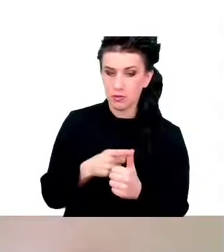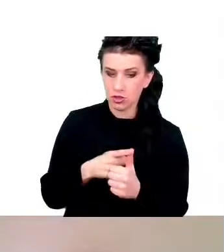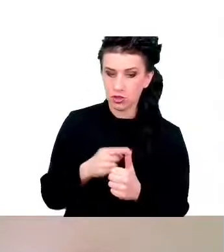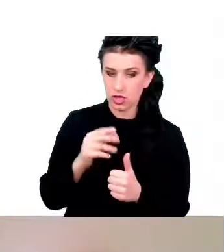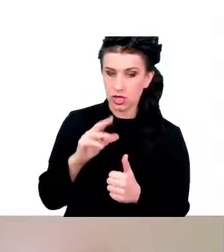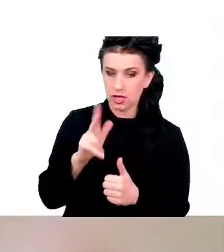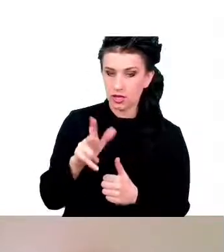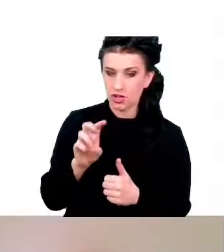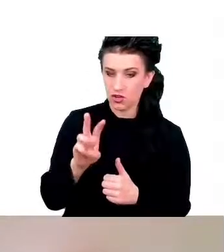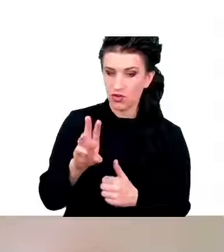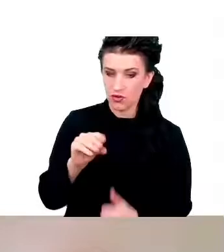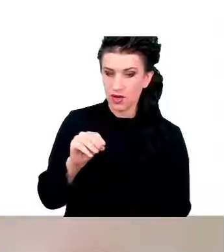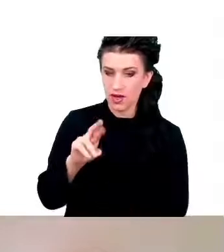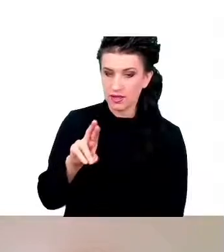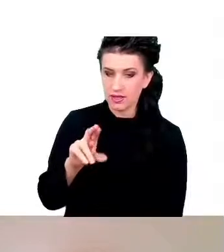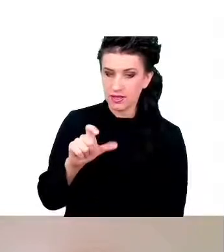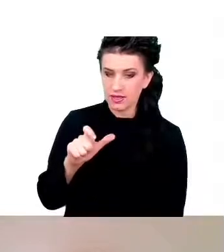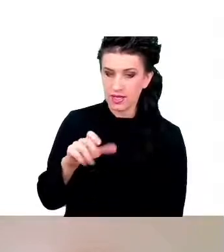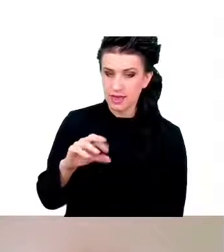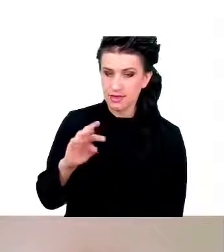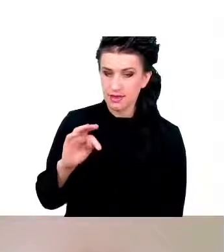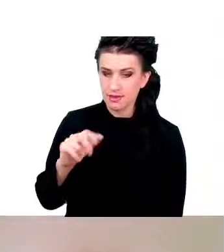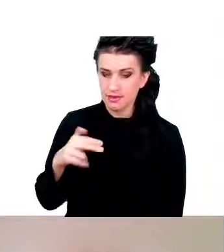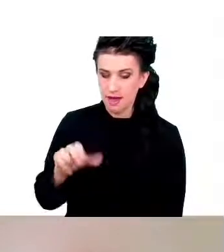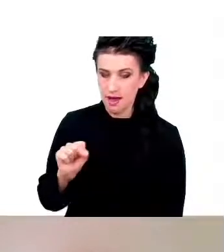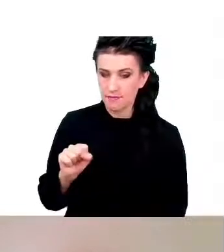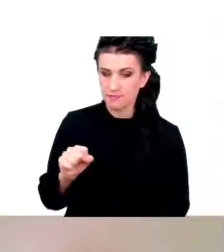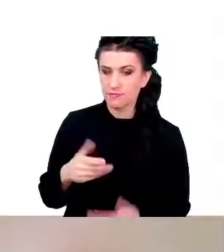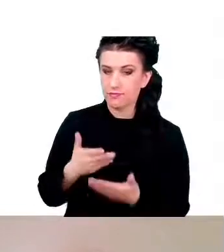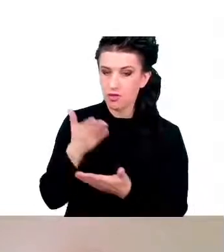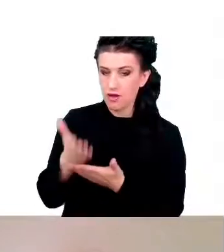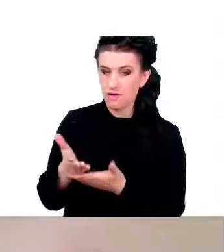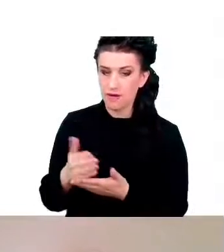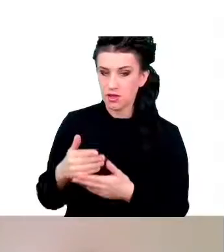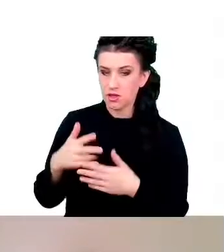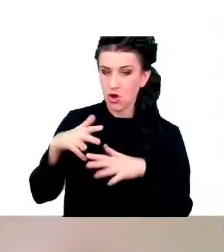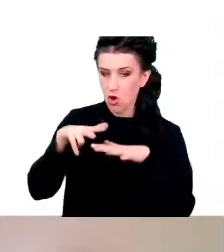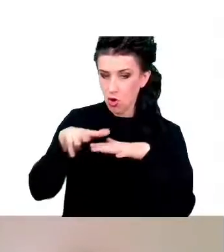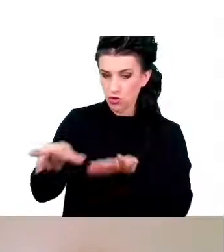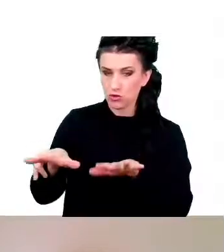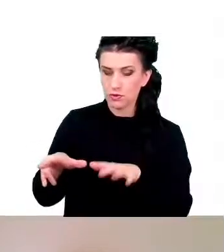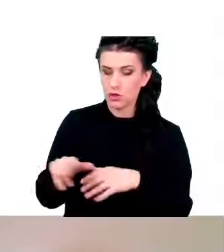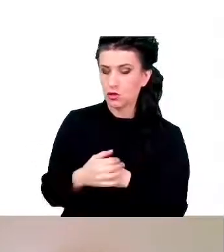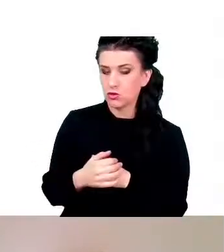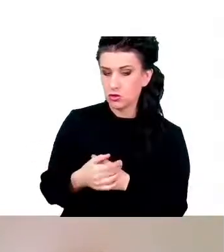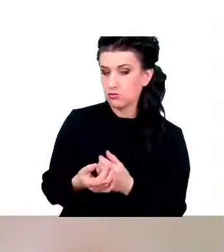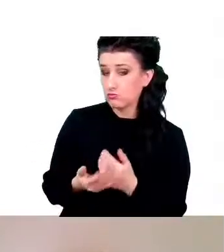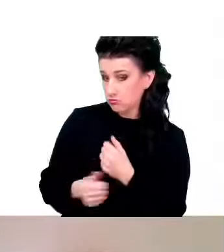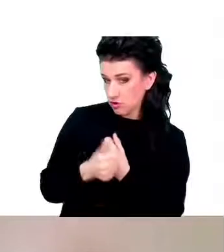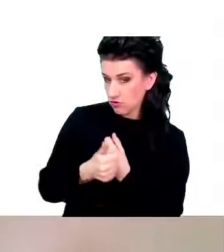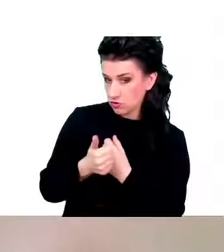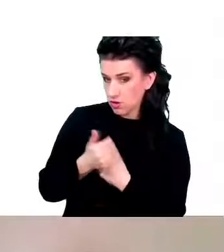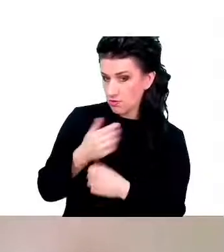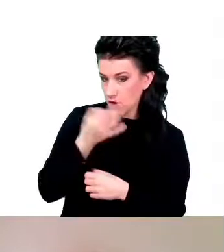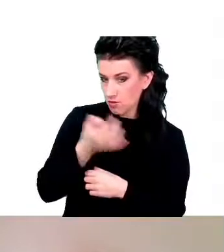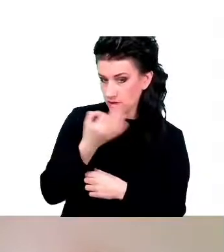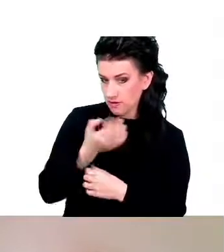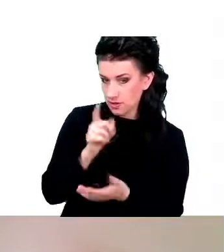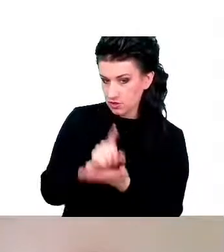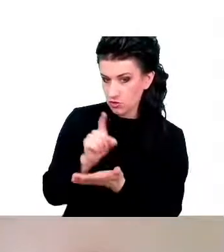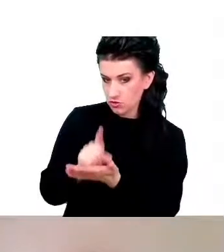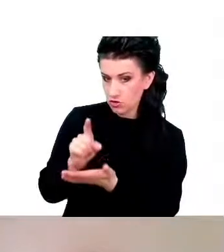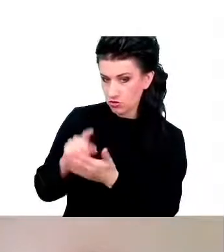przez 8 tygodni powodują znaczną i długotrwałą poprawę izolności poznawczych, co